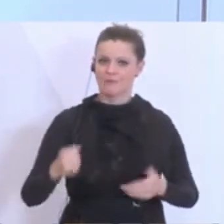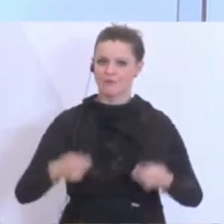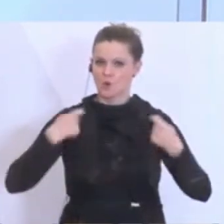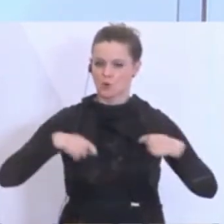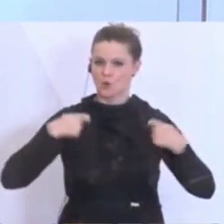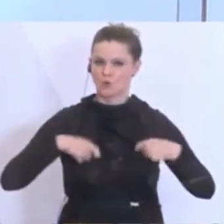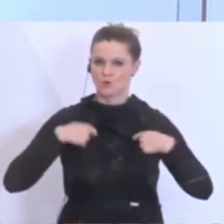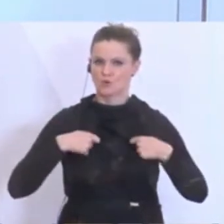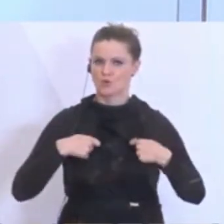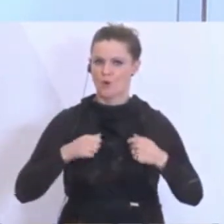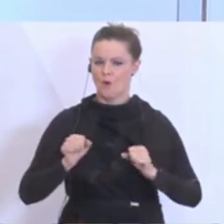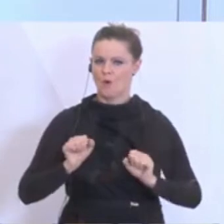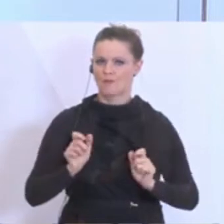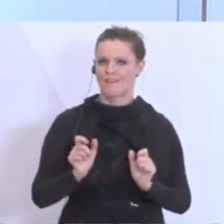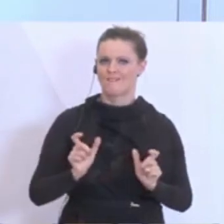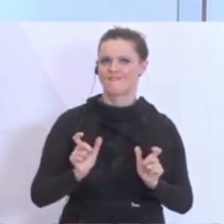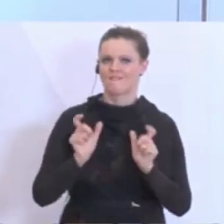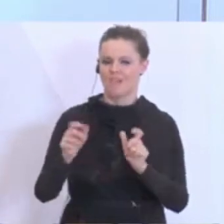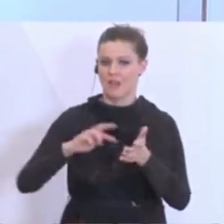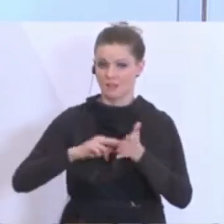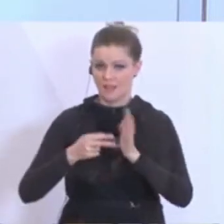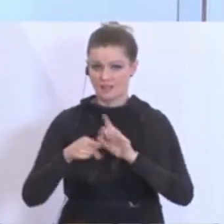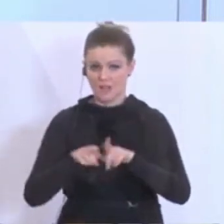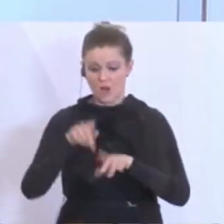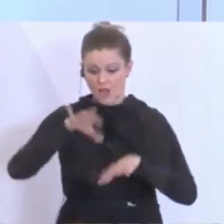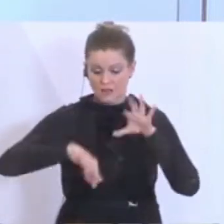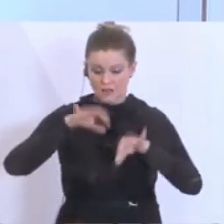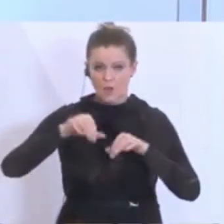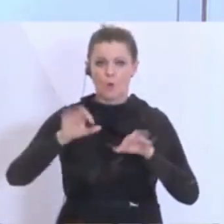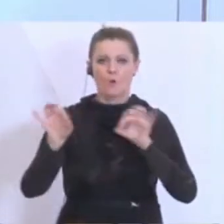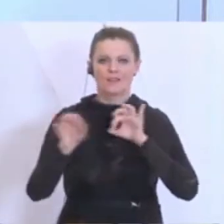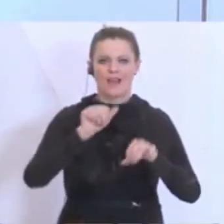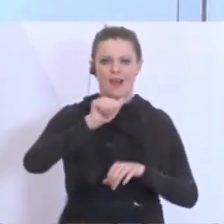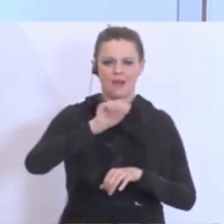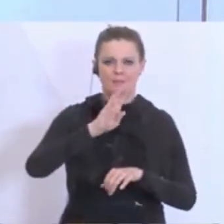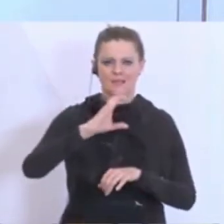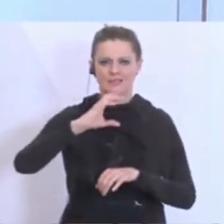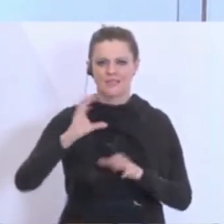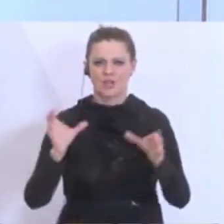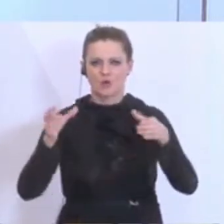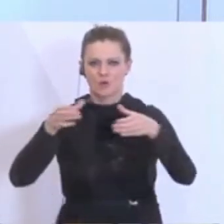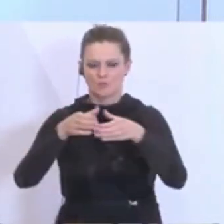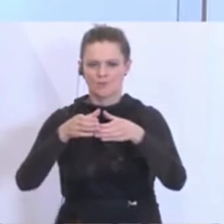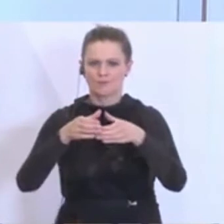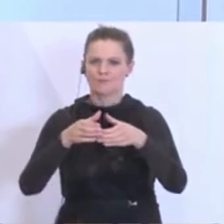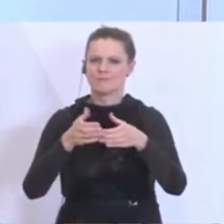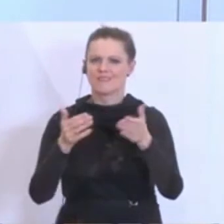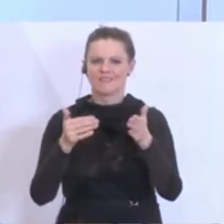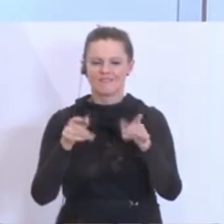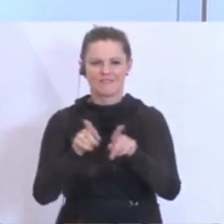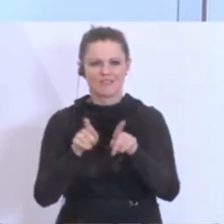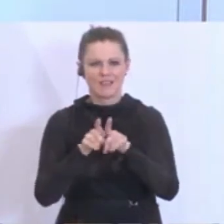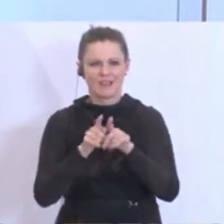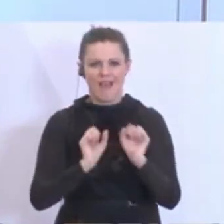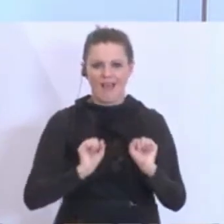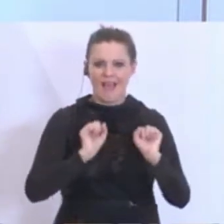wieder gefragt, Analysen zu leisten oder auch über die ABC-Kompanien zum Beispiel dekontaminierende Einsätze